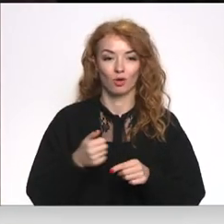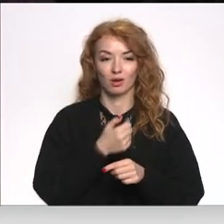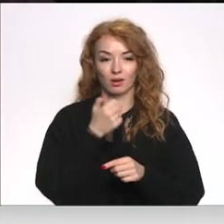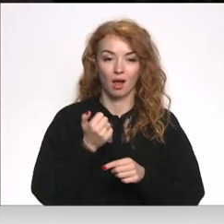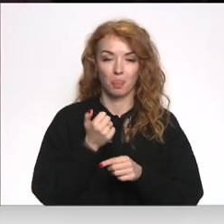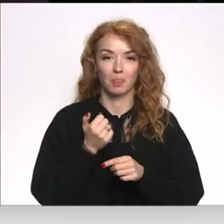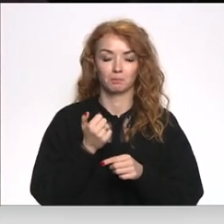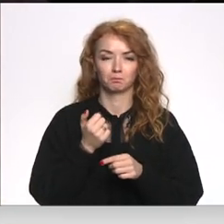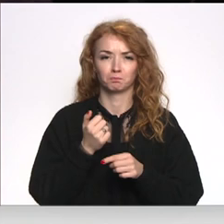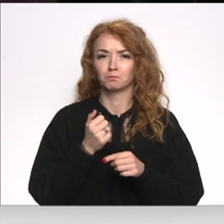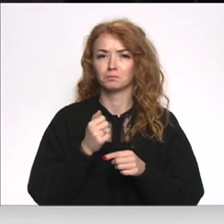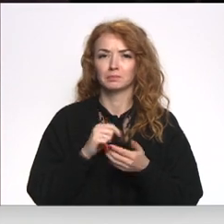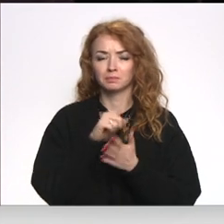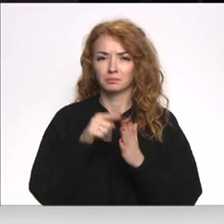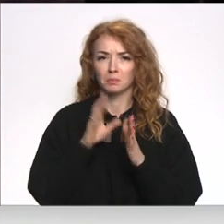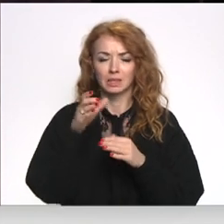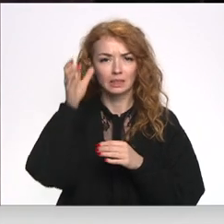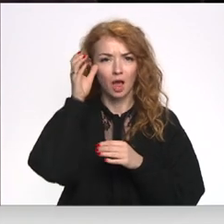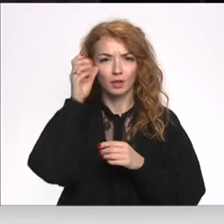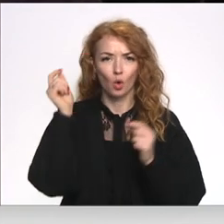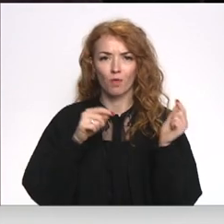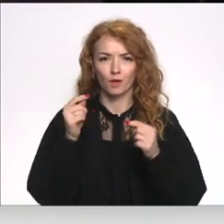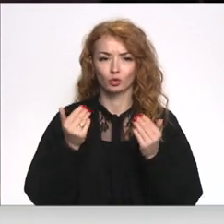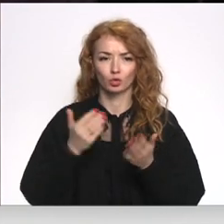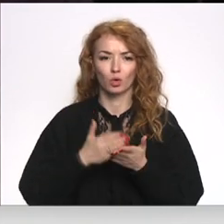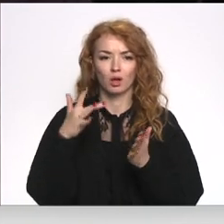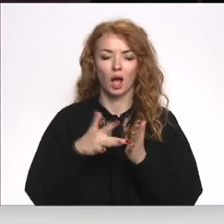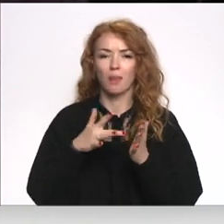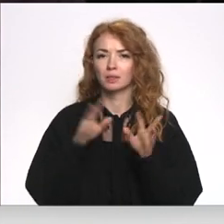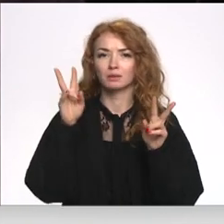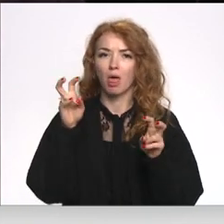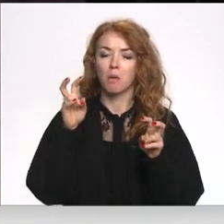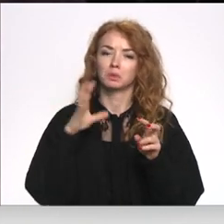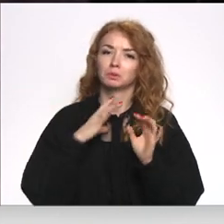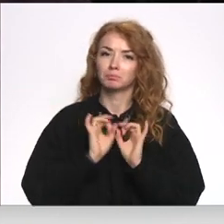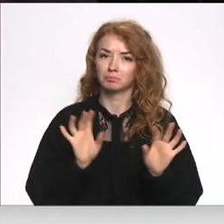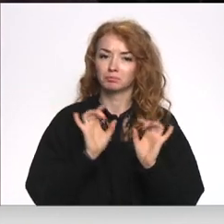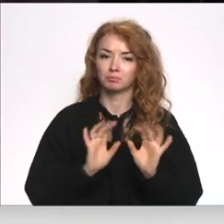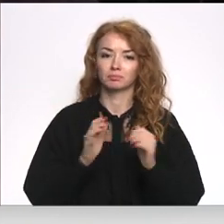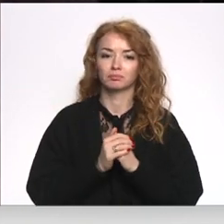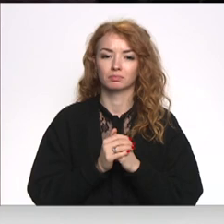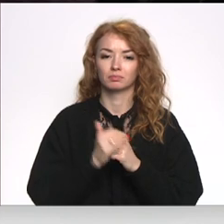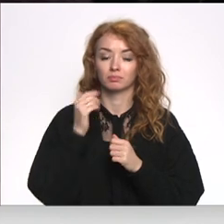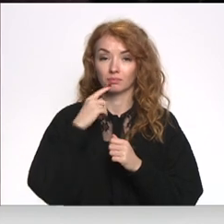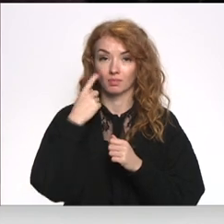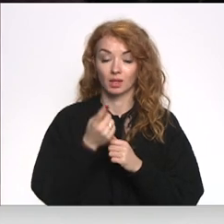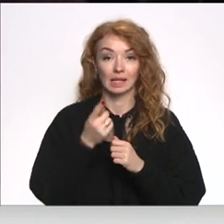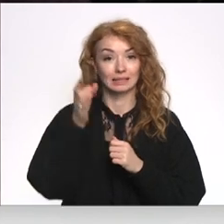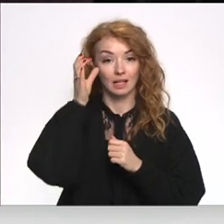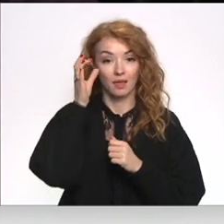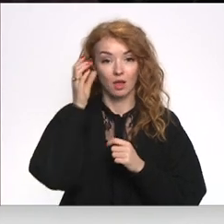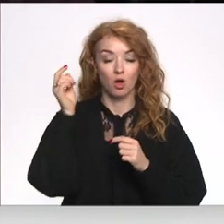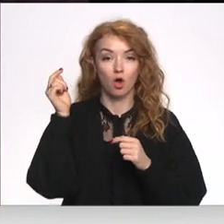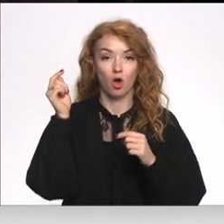pavisam īsi par zinātnesko konferences, kas šodien notika. Kādas tēmas tiek aplūkotas? Jā, zinātneskā konferences